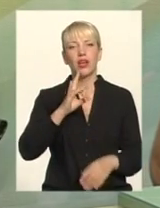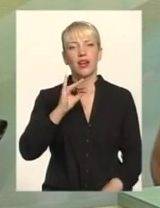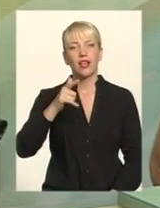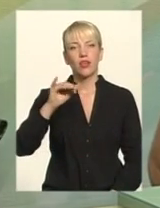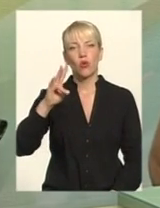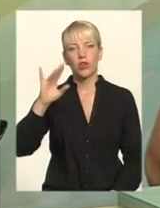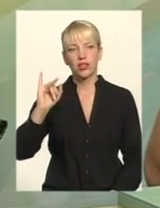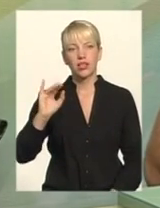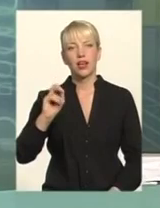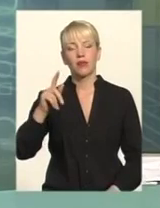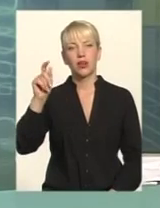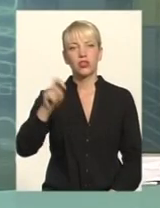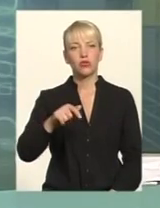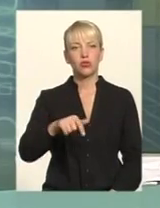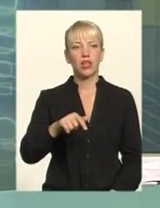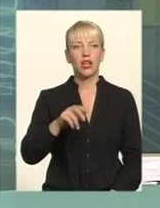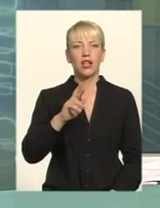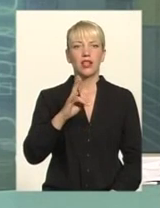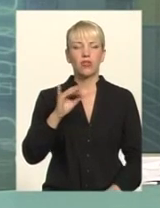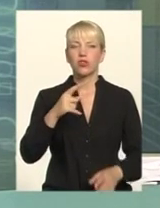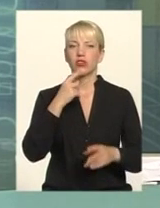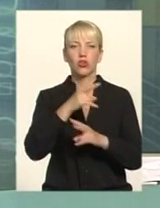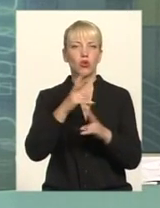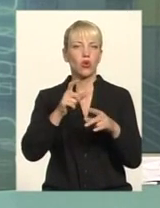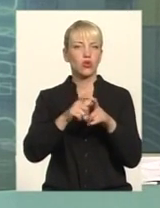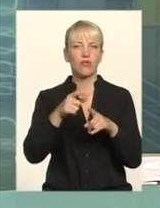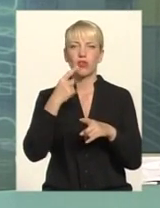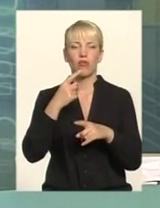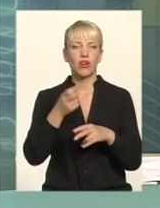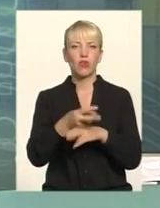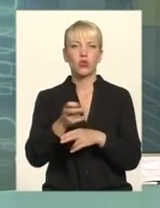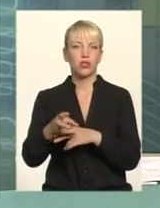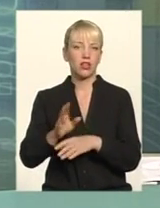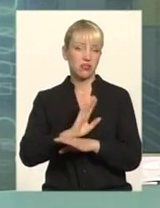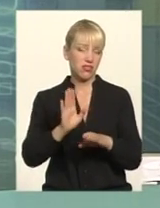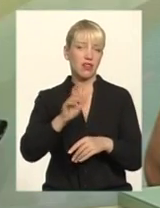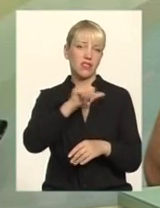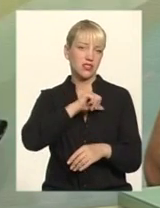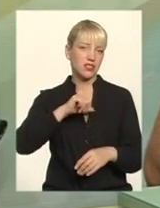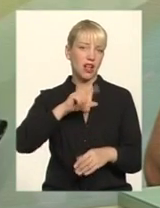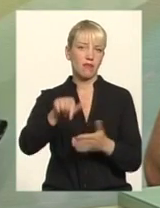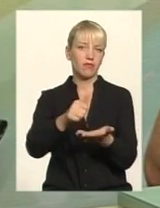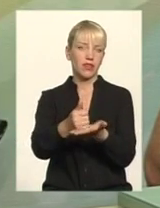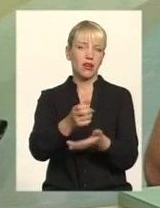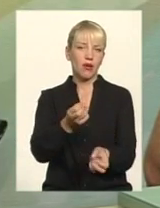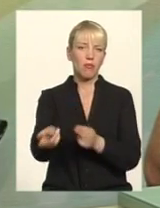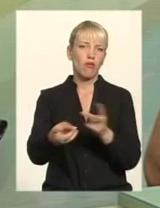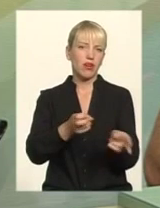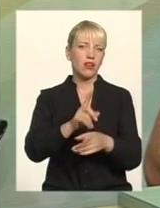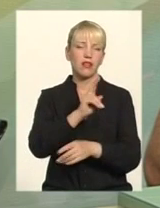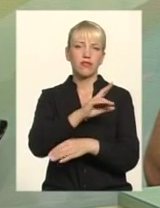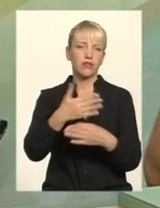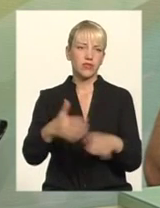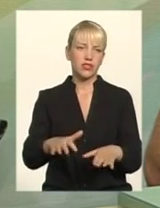керувати областю Ніхто ж не говорив слово люстрація, не люстрація Він просто всіх повиганяв Хто не хотів піти, лягти під партію